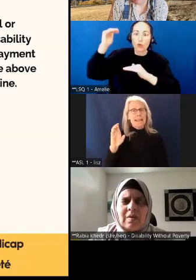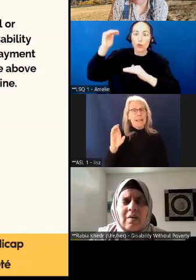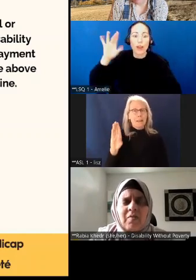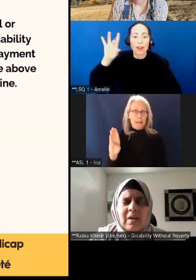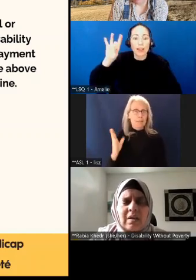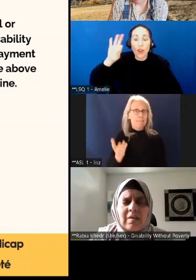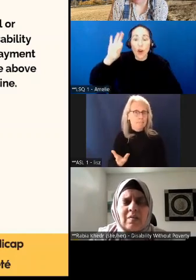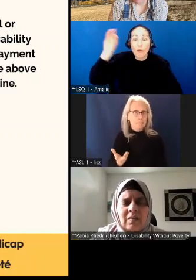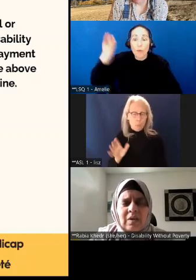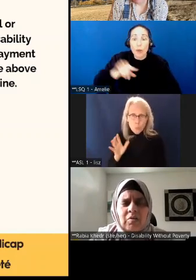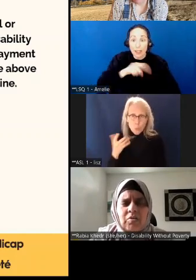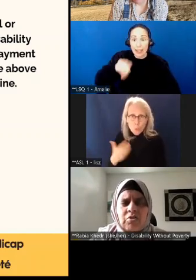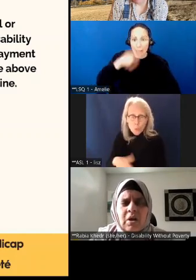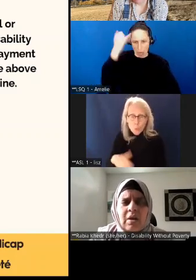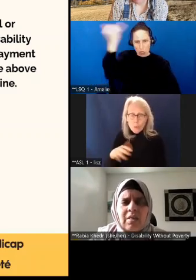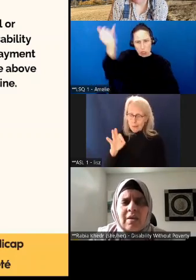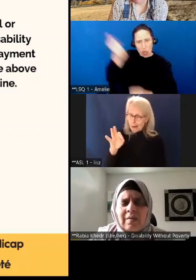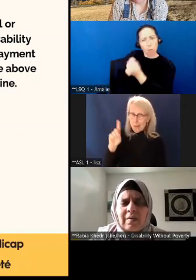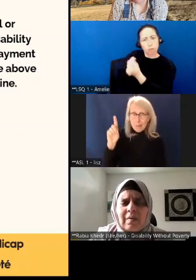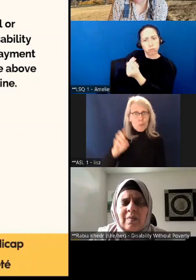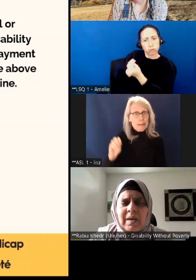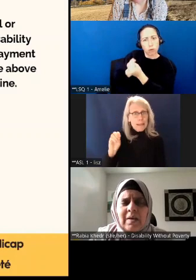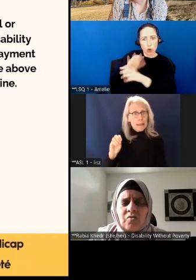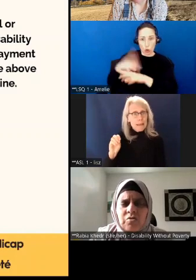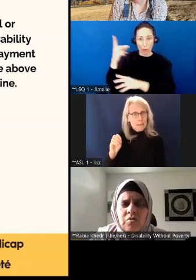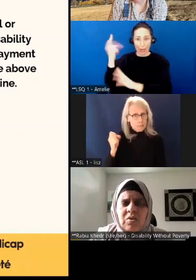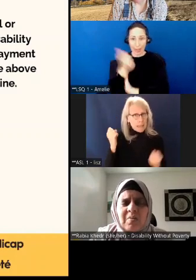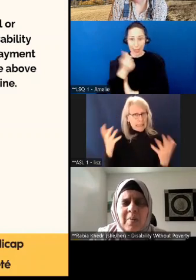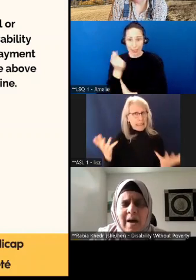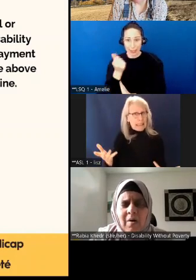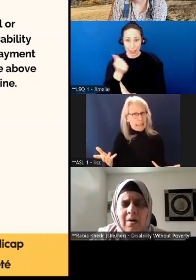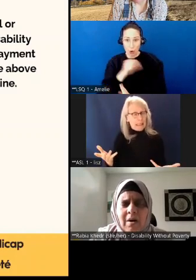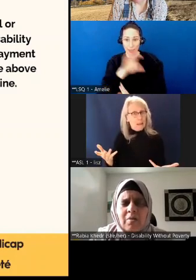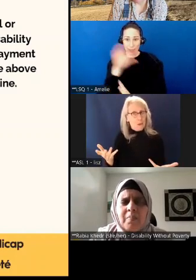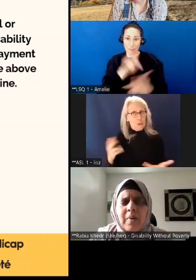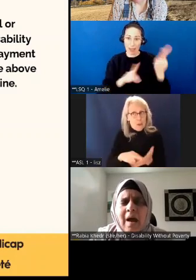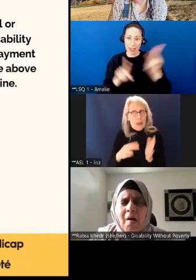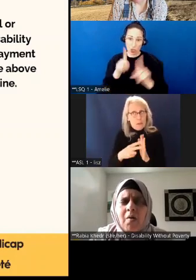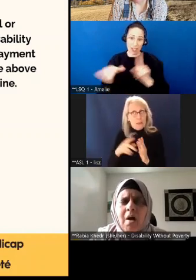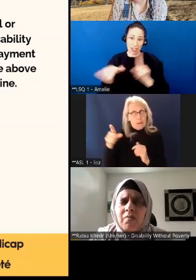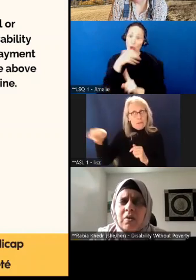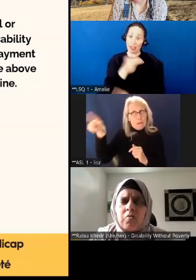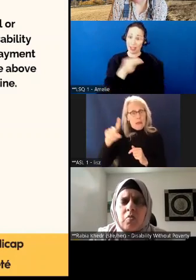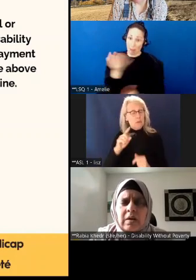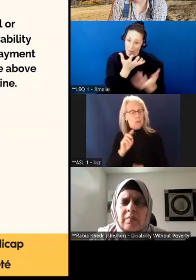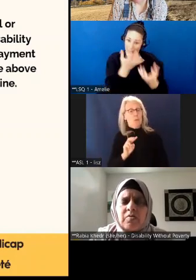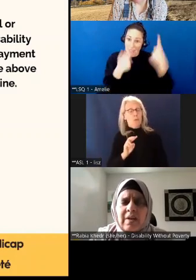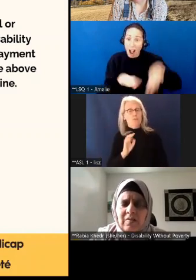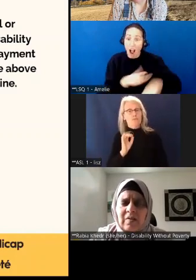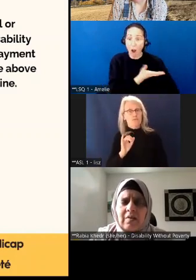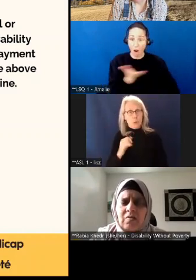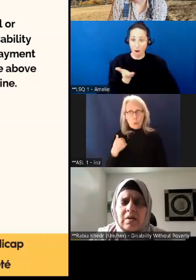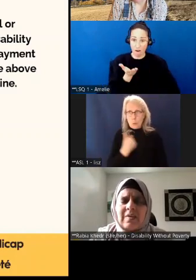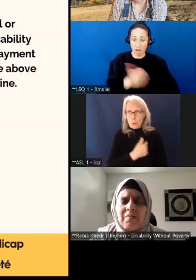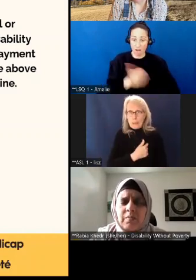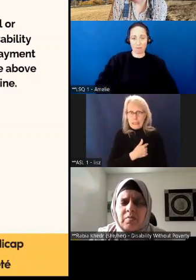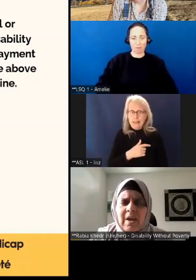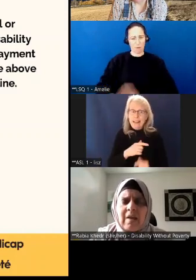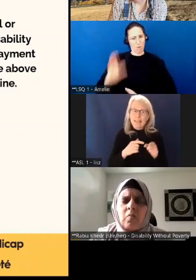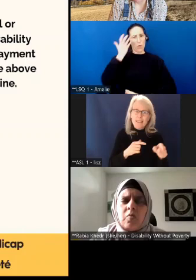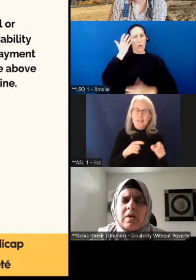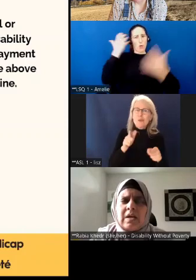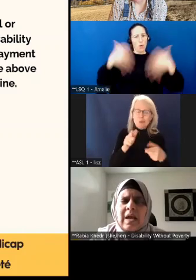personnes soutiennent la prestation canadienne pour les personnes vivant en situation de handicap. Alors, c'est puissant,